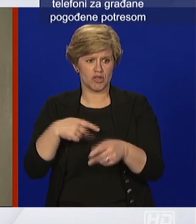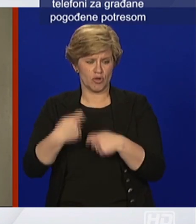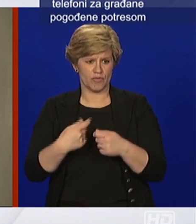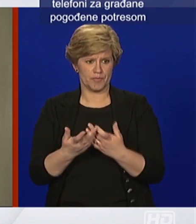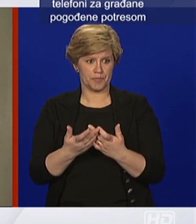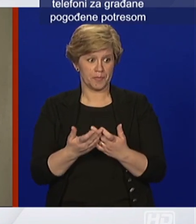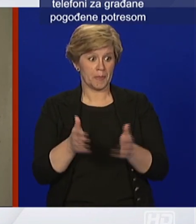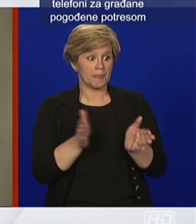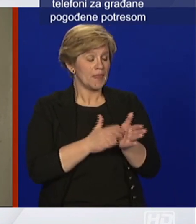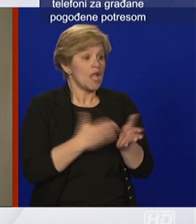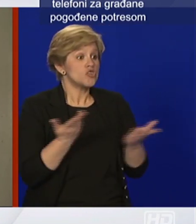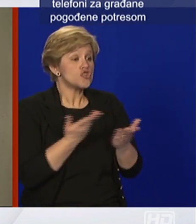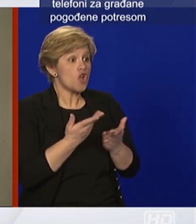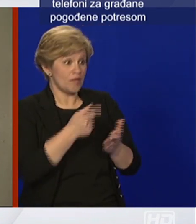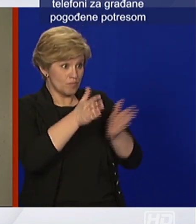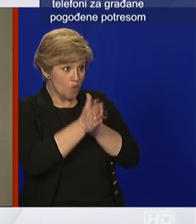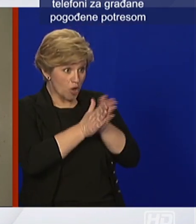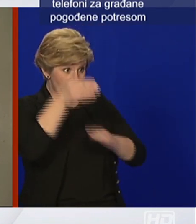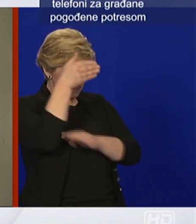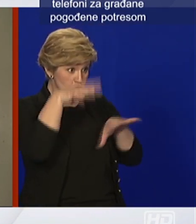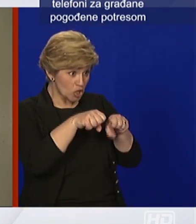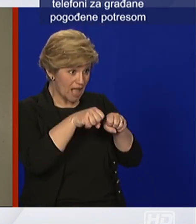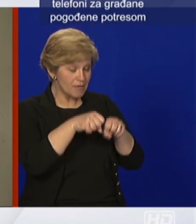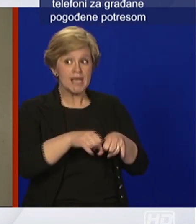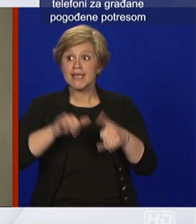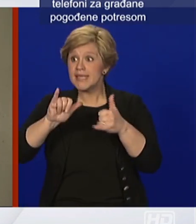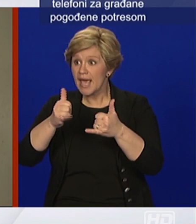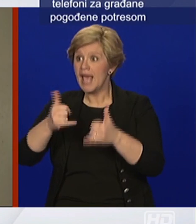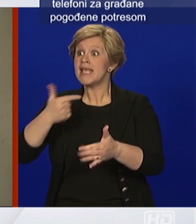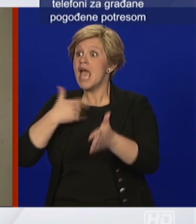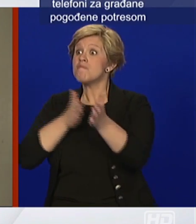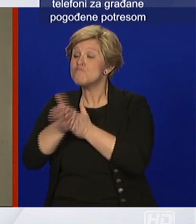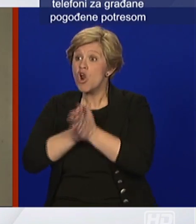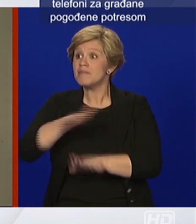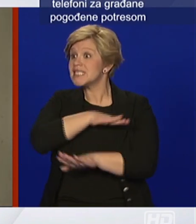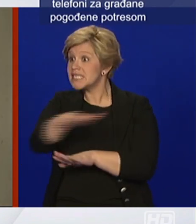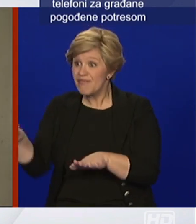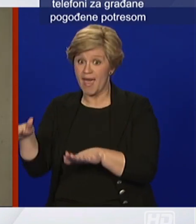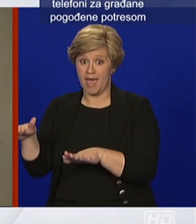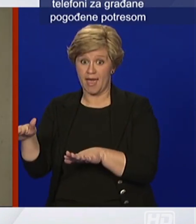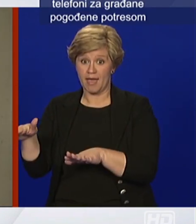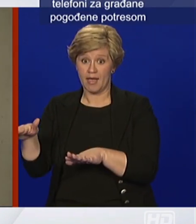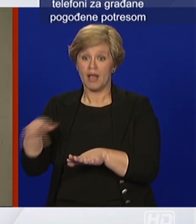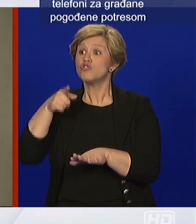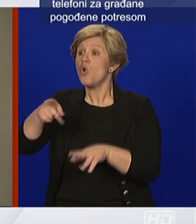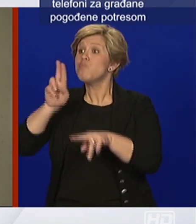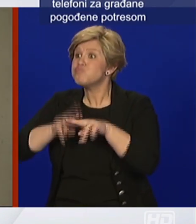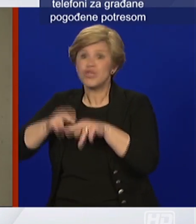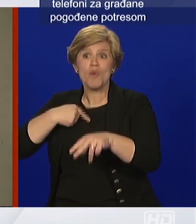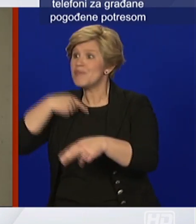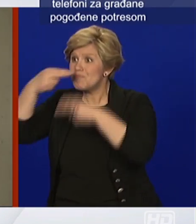naposlodavce da takim ljudima apeliram na sve apeliram na sve i to će se provjeravati